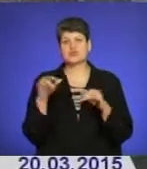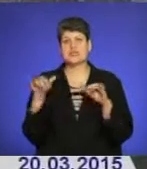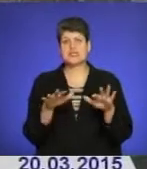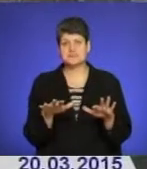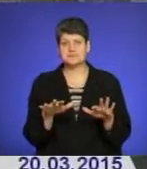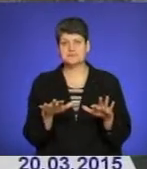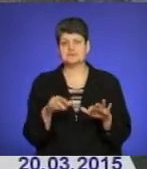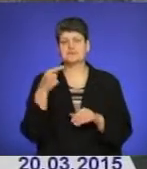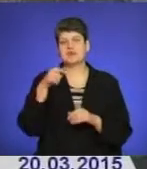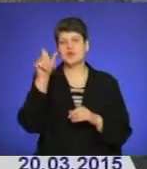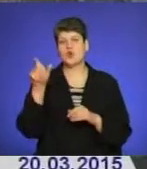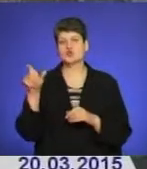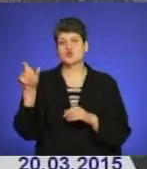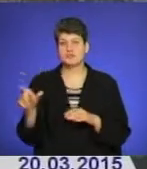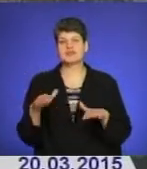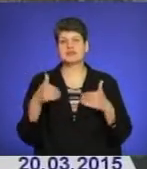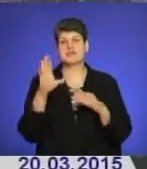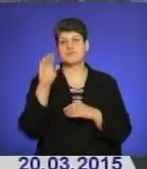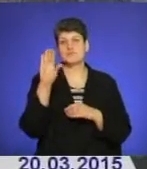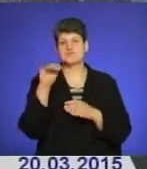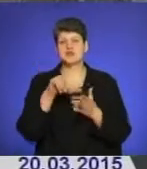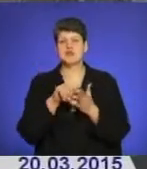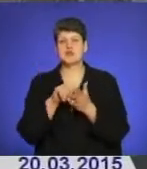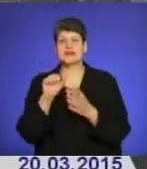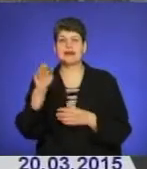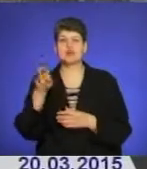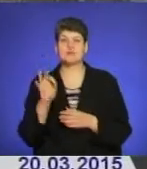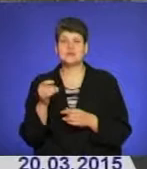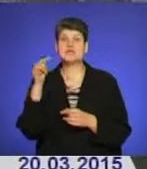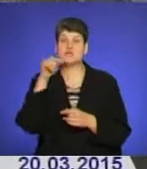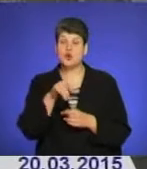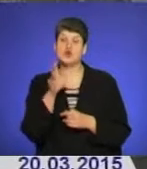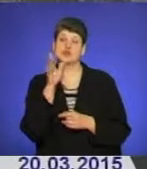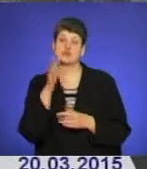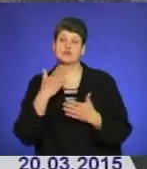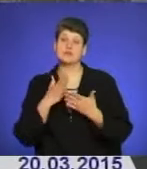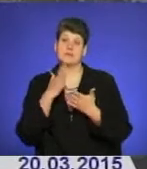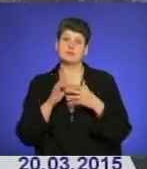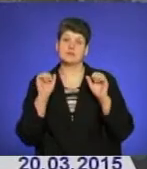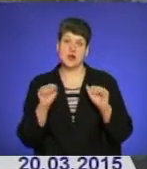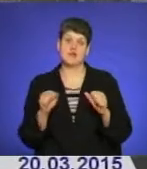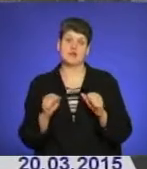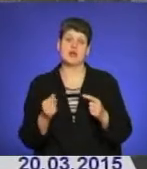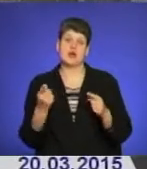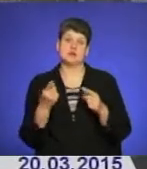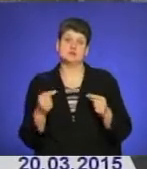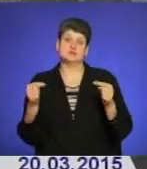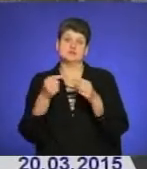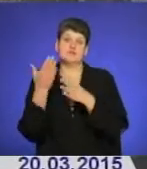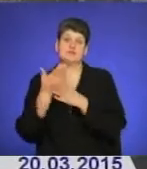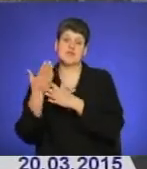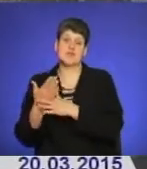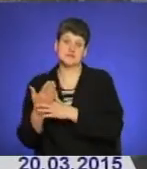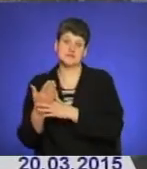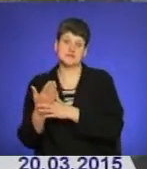особам видається посвідчення учасника бойових дій і з цього часу вони набувають права на відповідні пільги. Найбільш такі